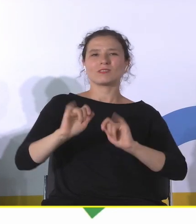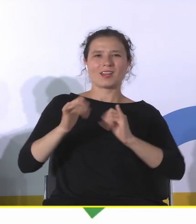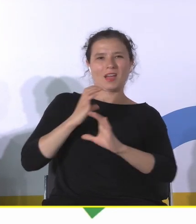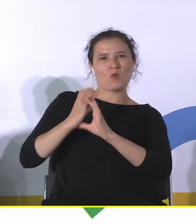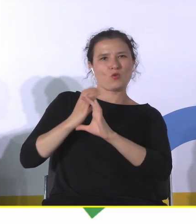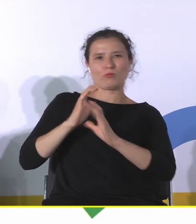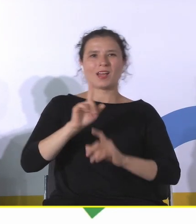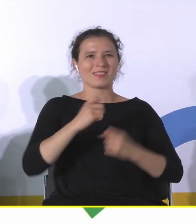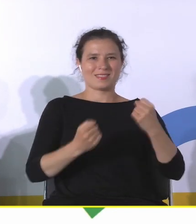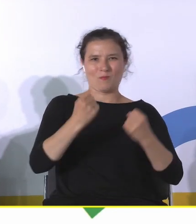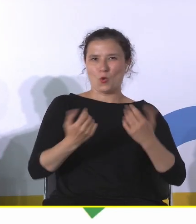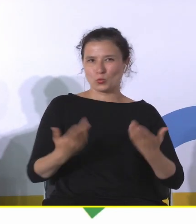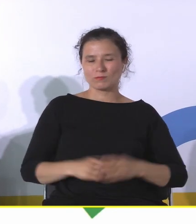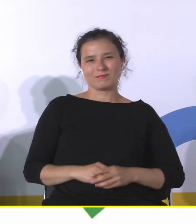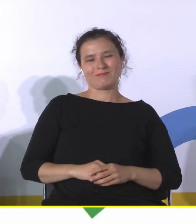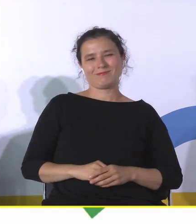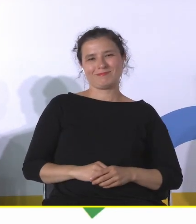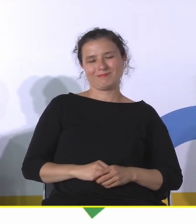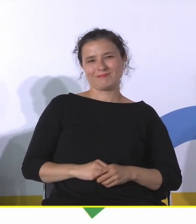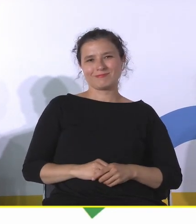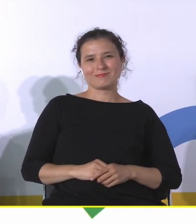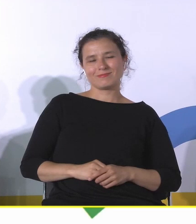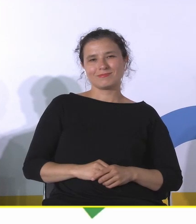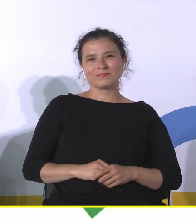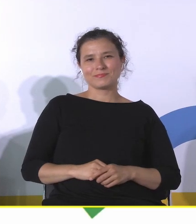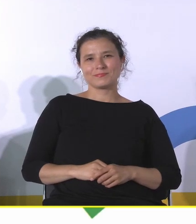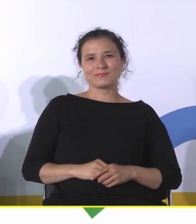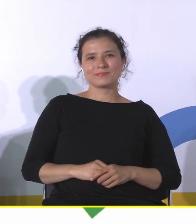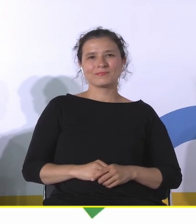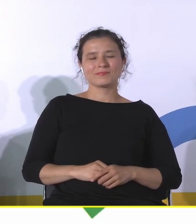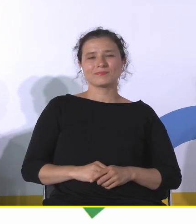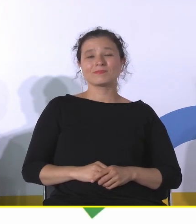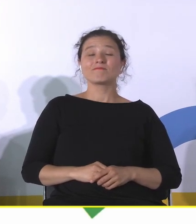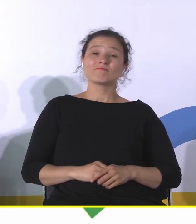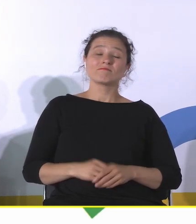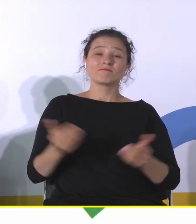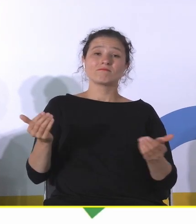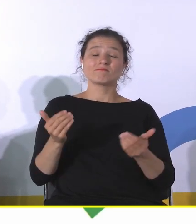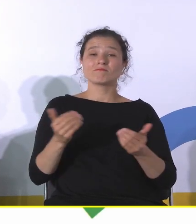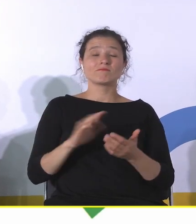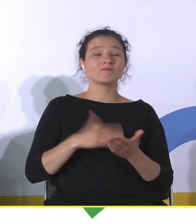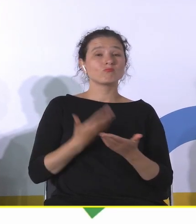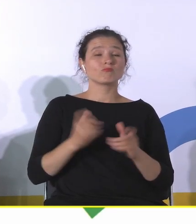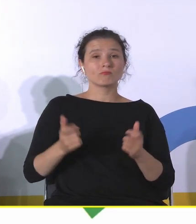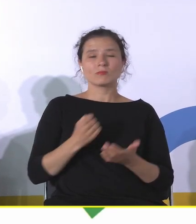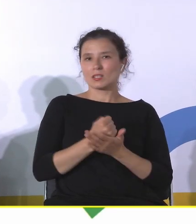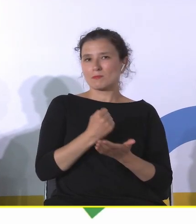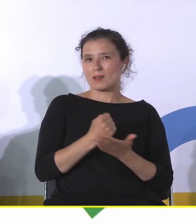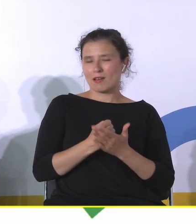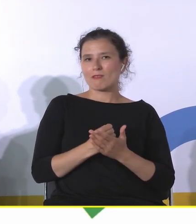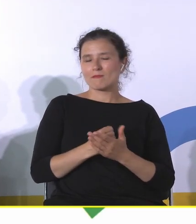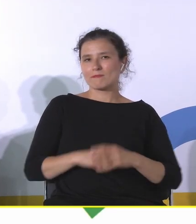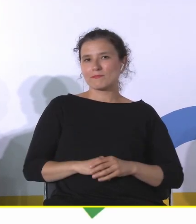nie wiem, prywatnym na przykład samochodem. To może być kwestia również wykraczania